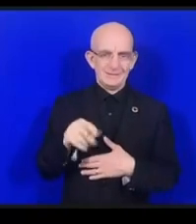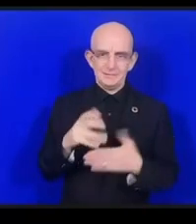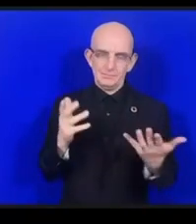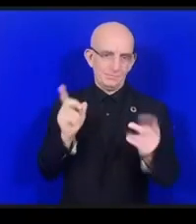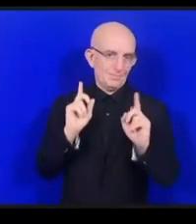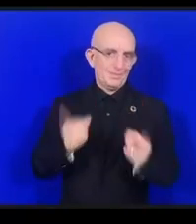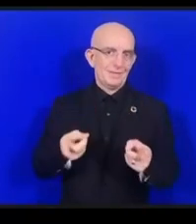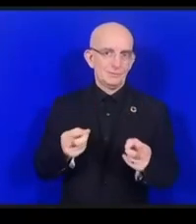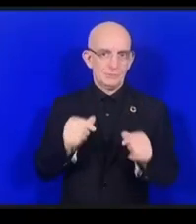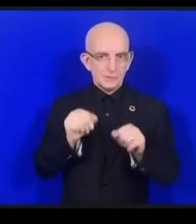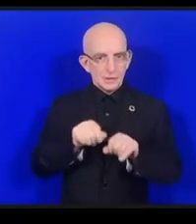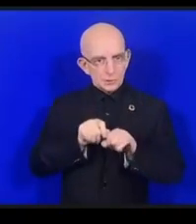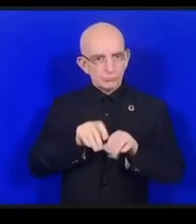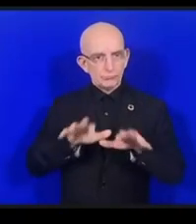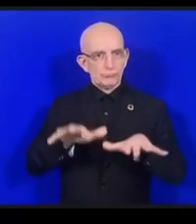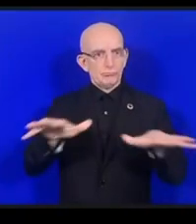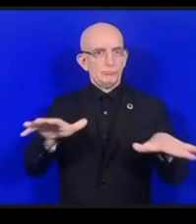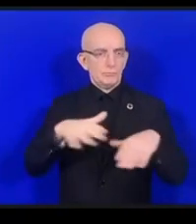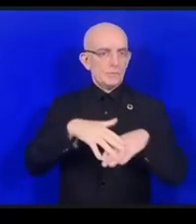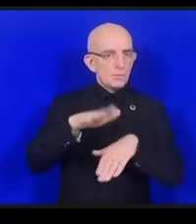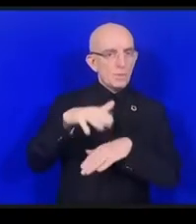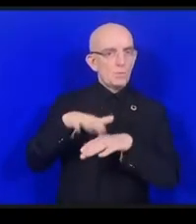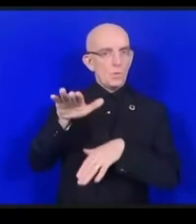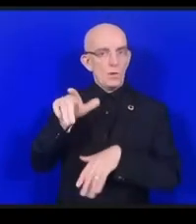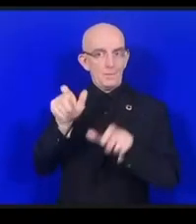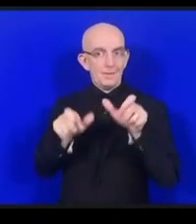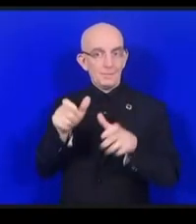そしてより多くの人にアウトリーチをしていくということ